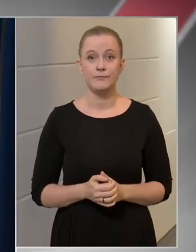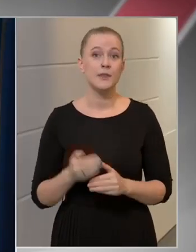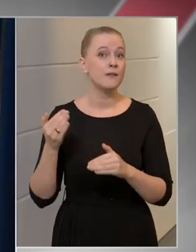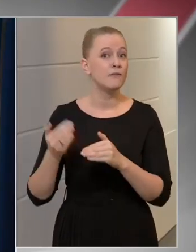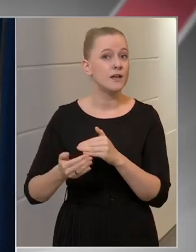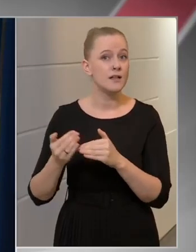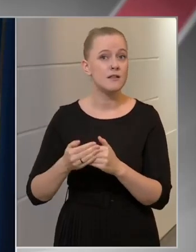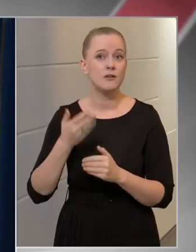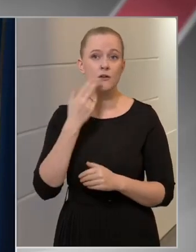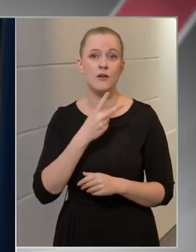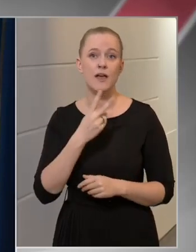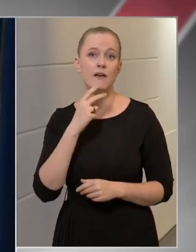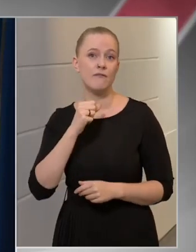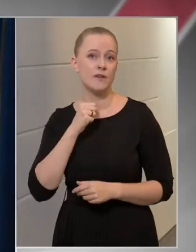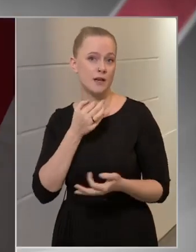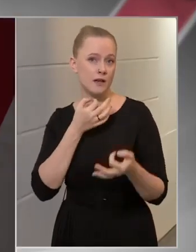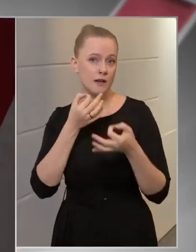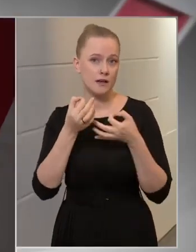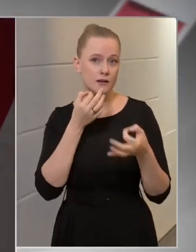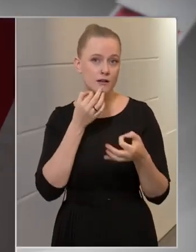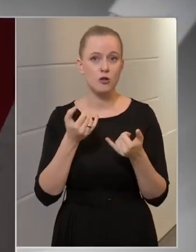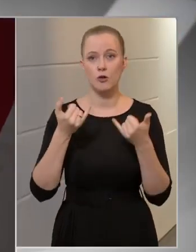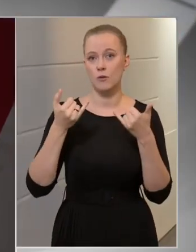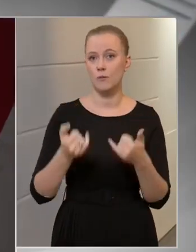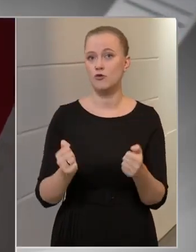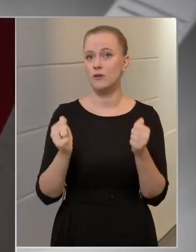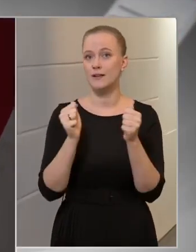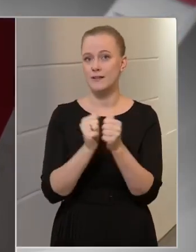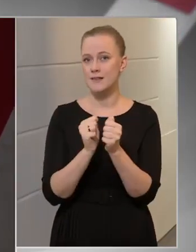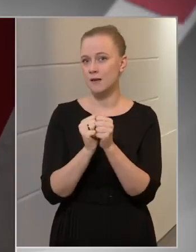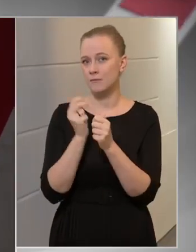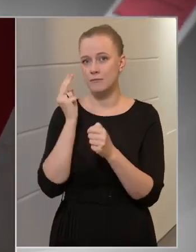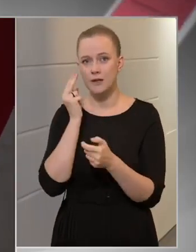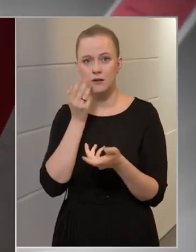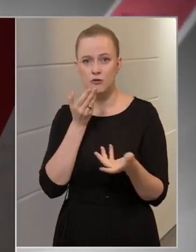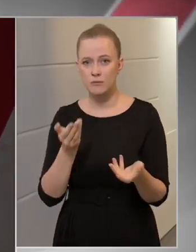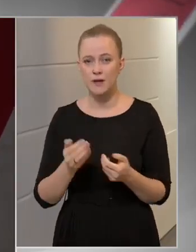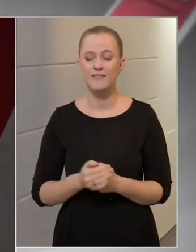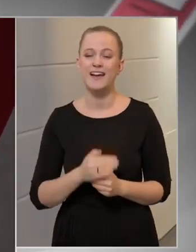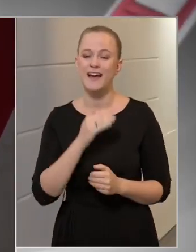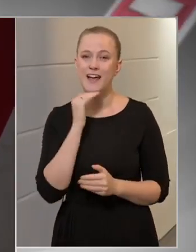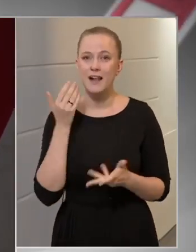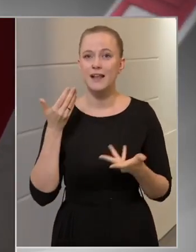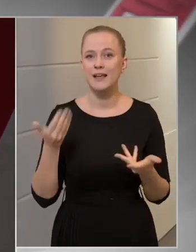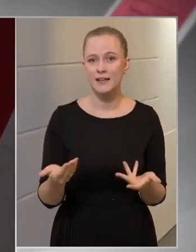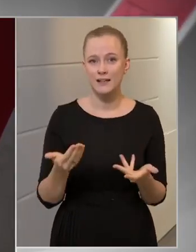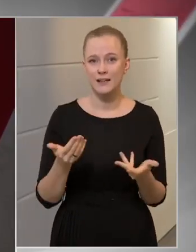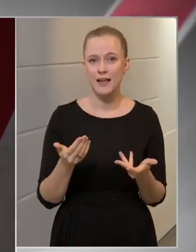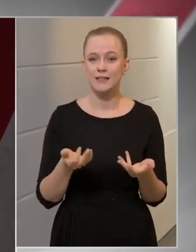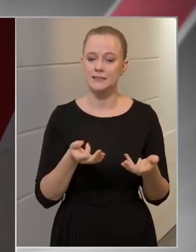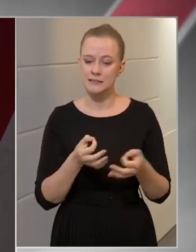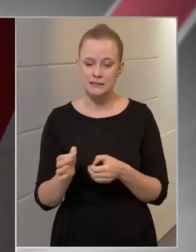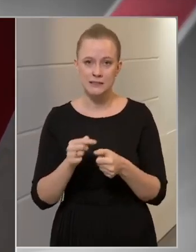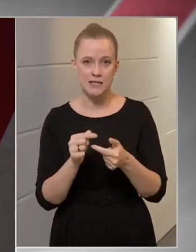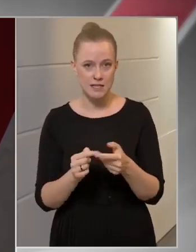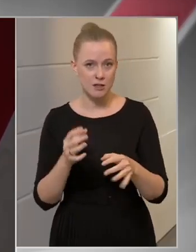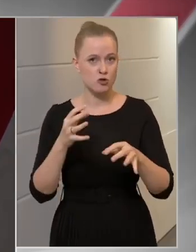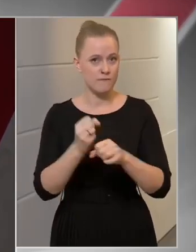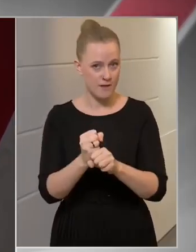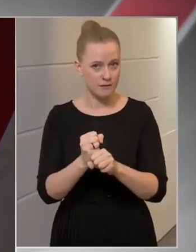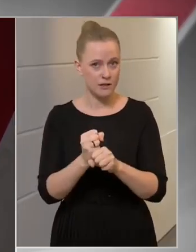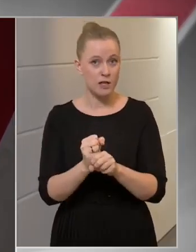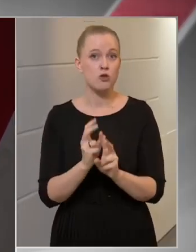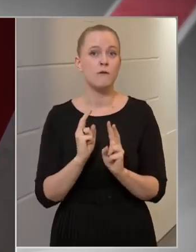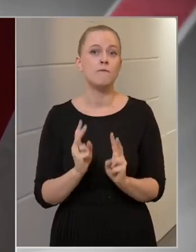végezetül a HVG kérdése. A mostani számok ismeretében elegendő-e a meglévő intézkedések fenntartása,